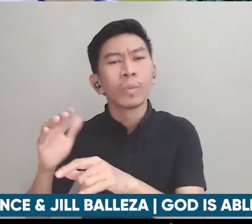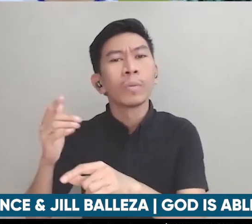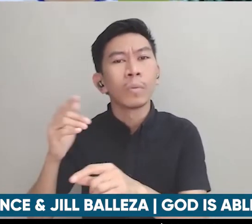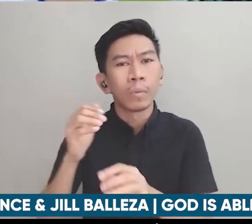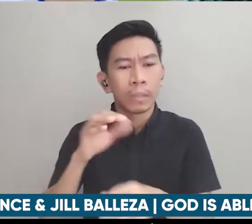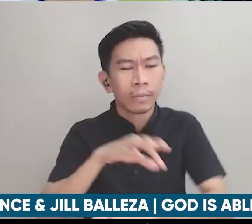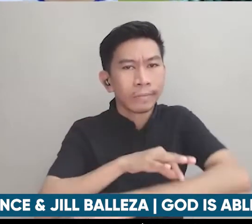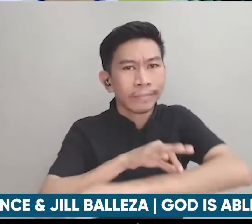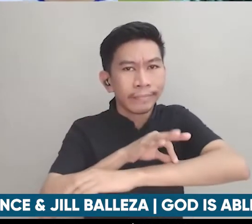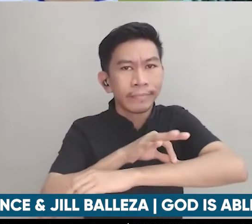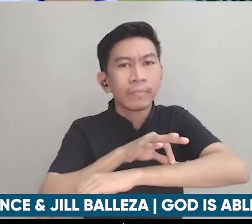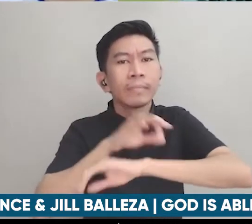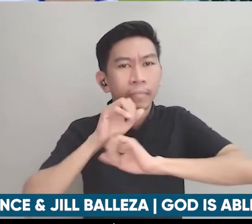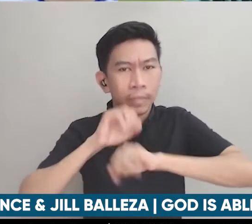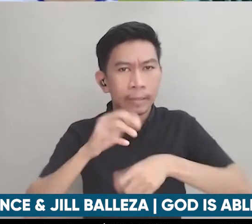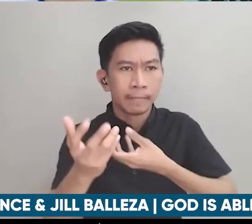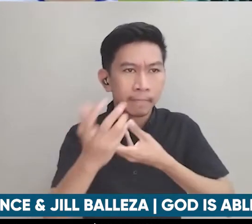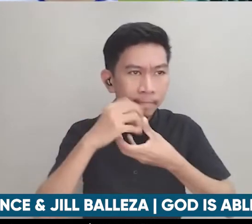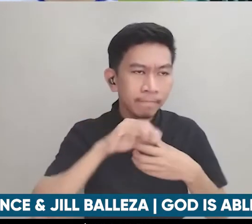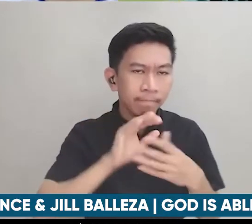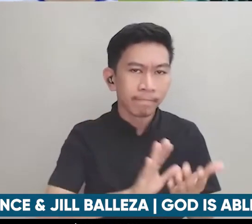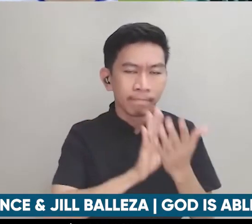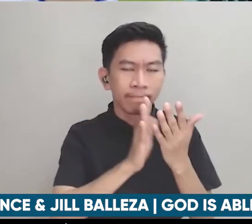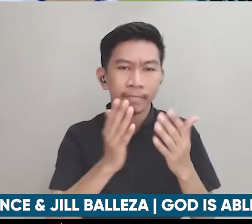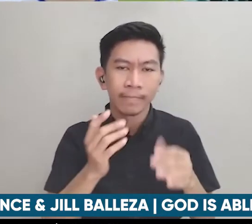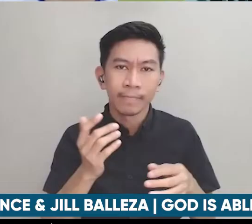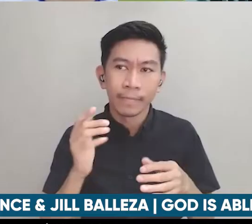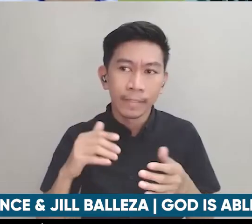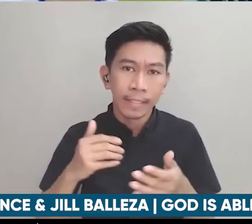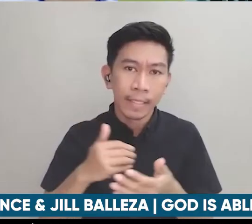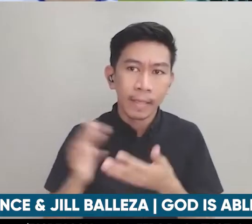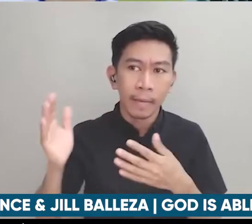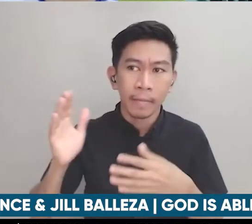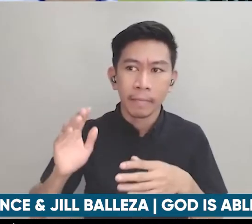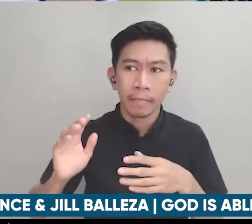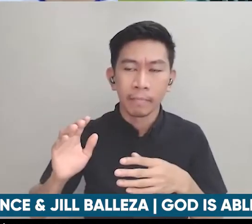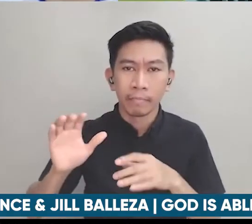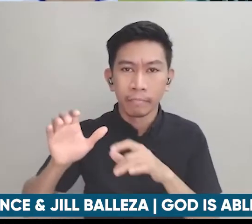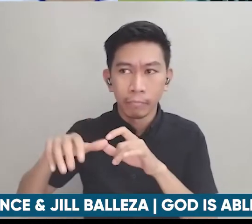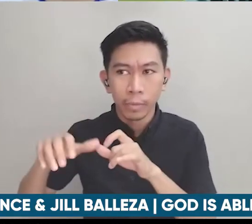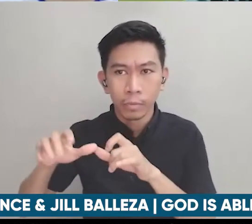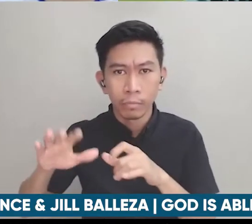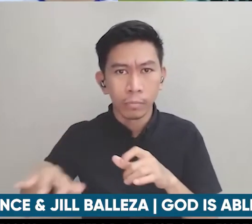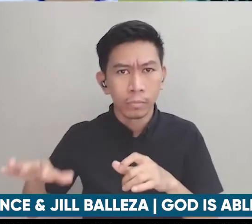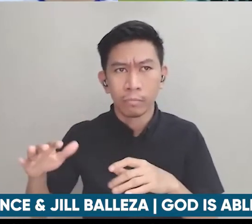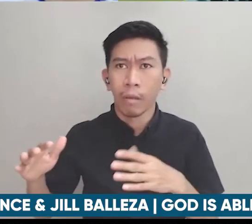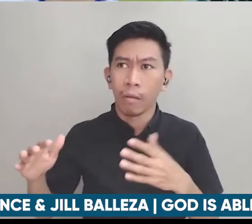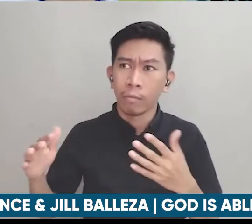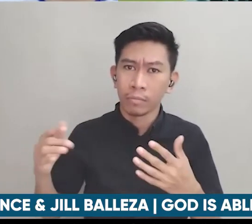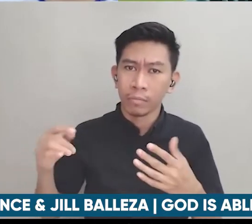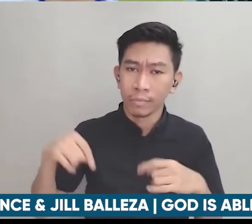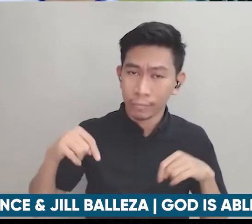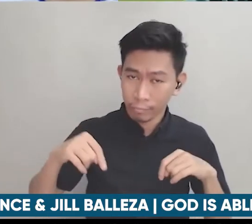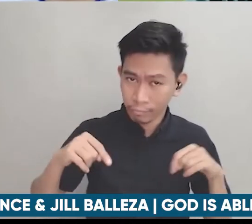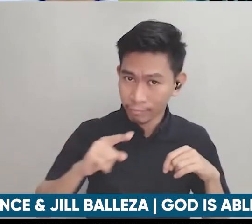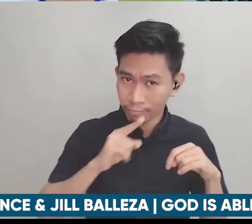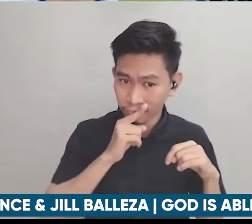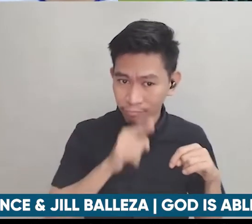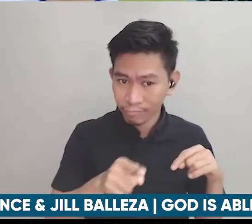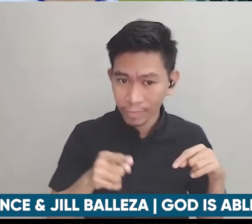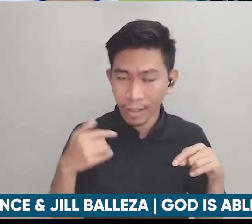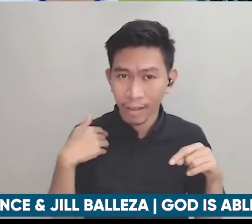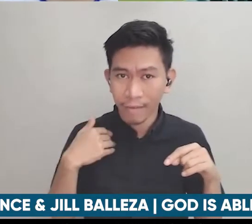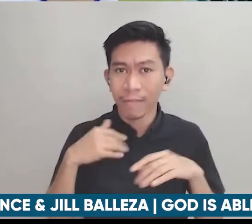may mga kapansanan may mga tao may kapansanan kasi na maybe they are not aware of dito na may mga